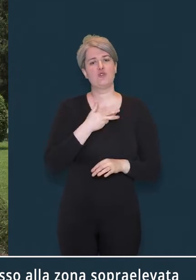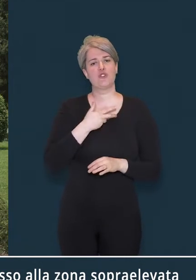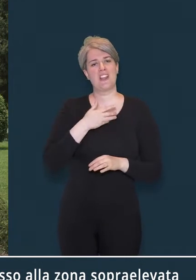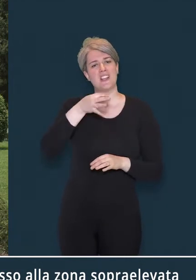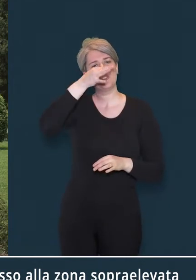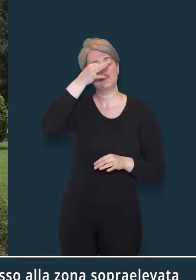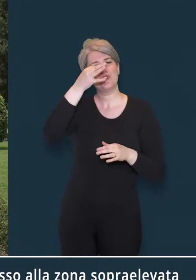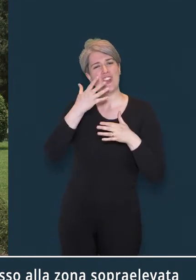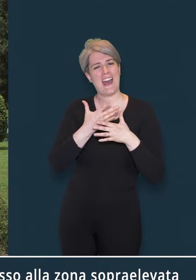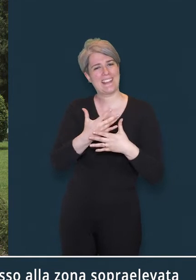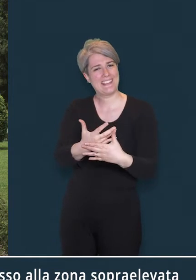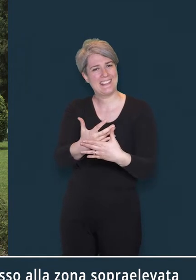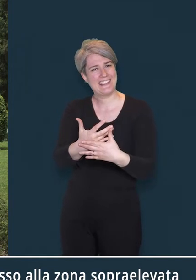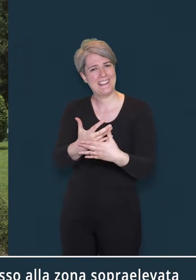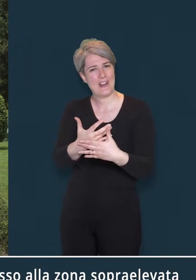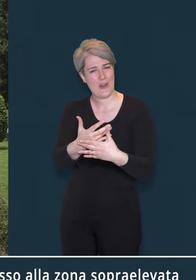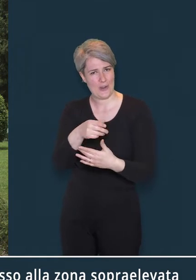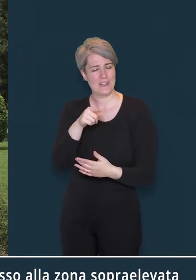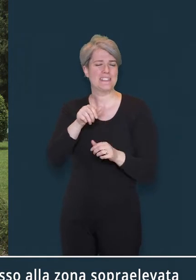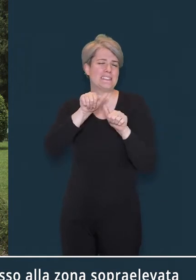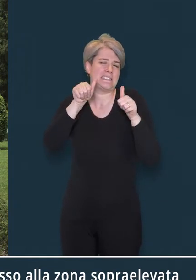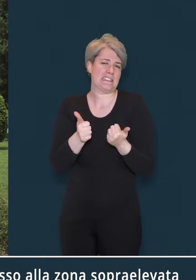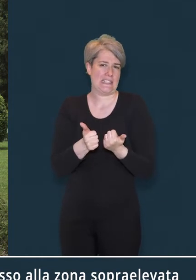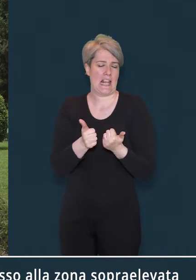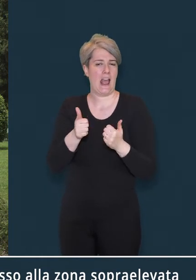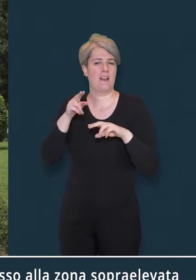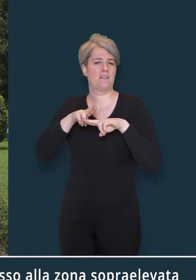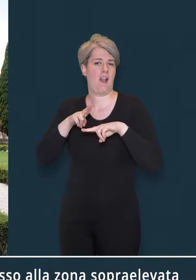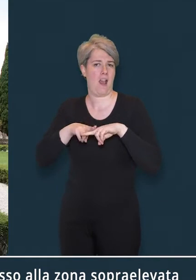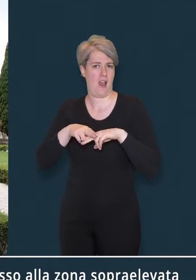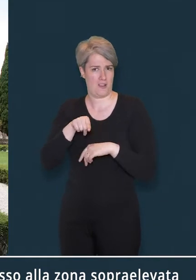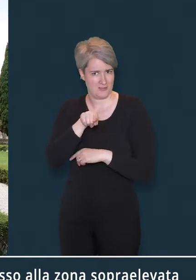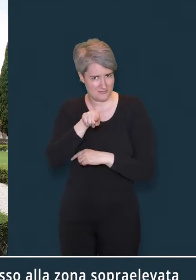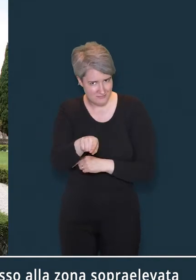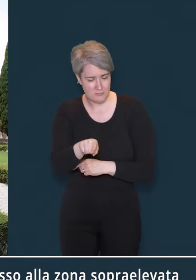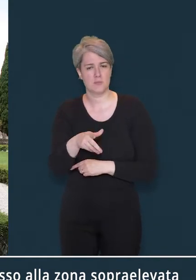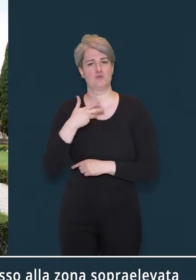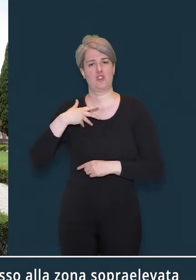abbellita da un giardino all'italiana, circondato da altici pressi.